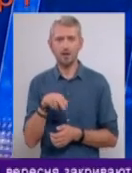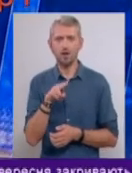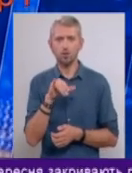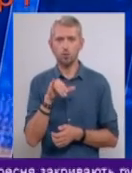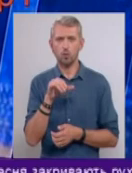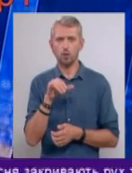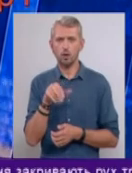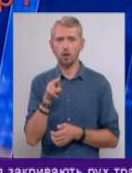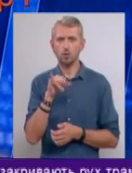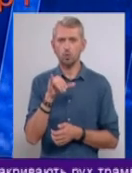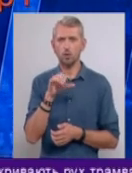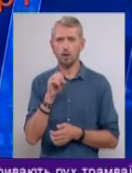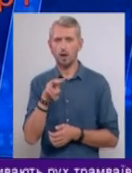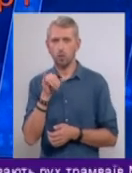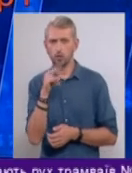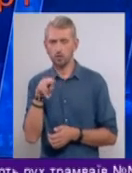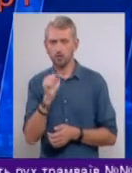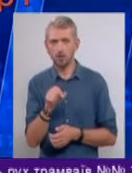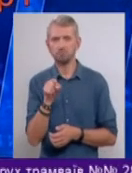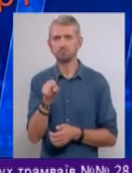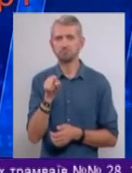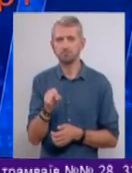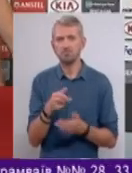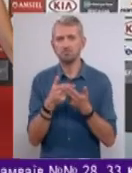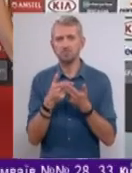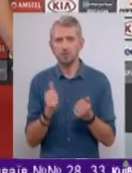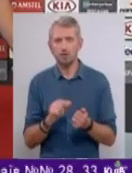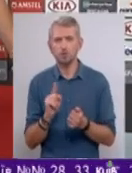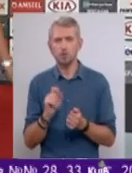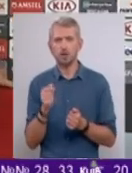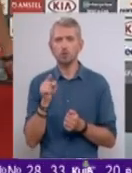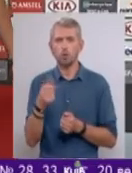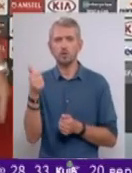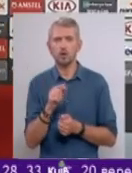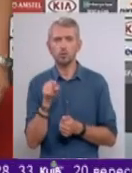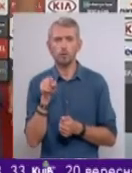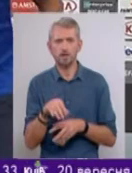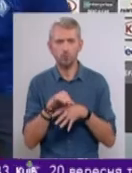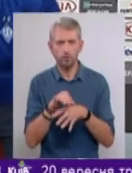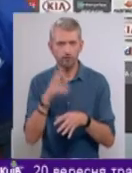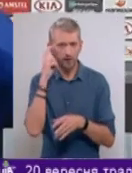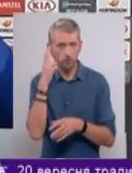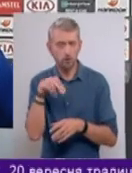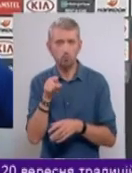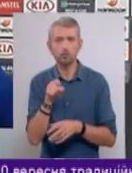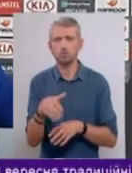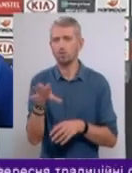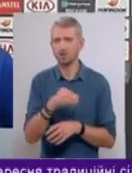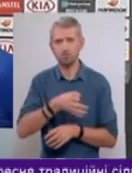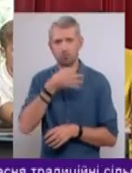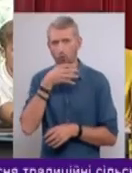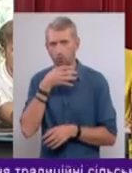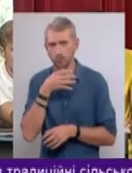Деолунда. Вінгер зізнався, що за той тиждень, що він проїв у київському Динамо, йому усе